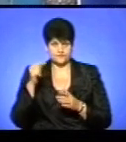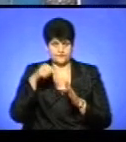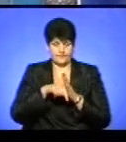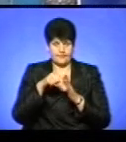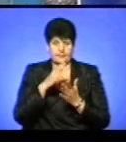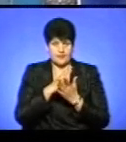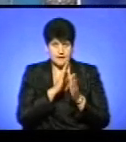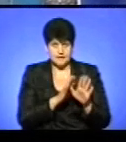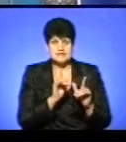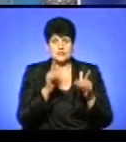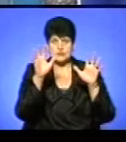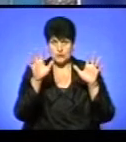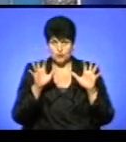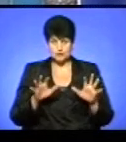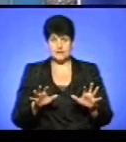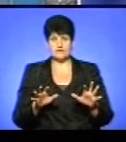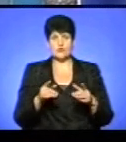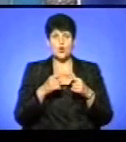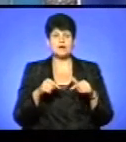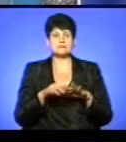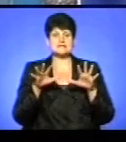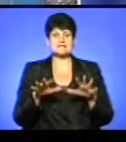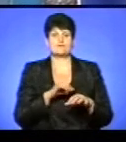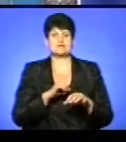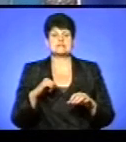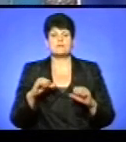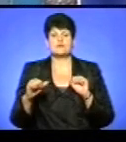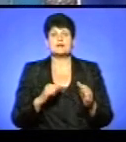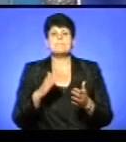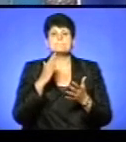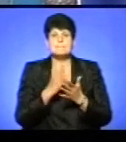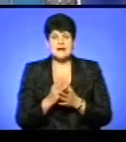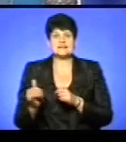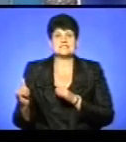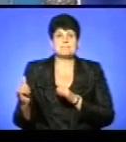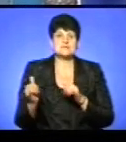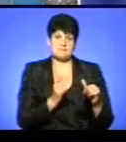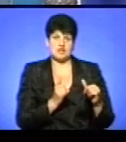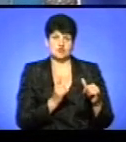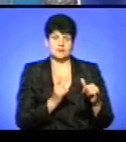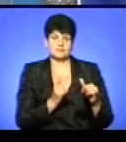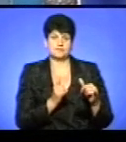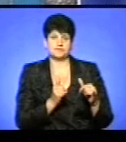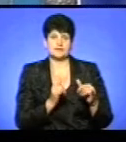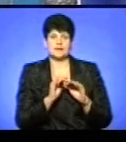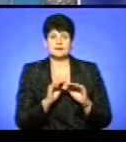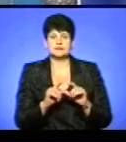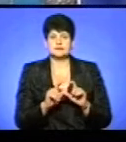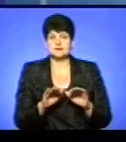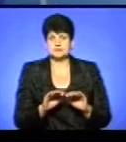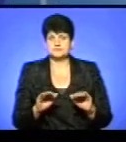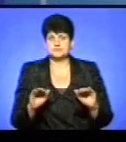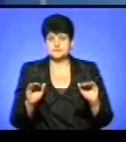дійсно, згідно законодавства, орган місцевого самоврядування має забезпечити дошкільнятам, в тому